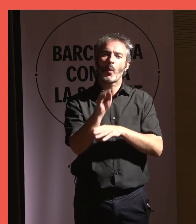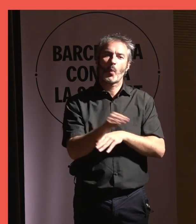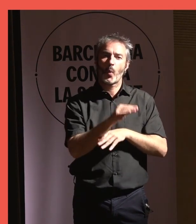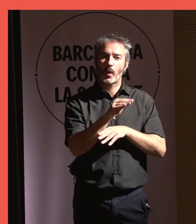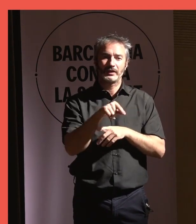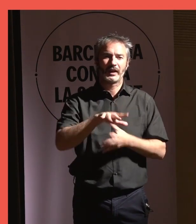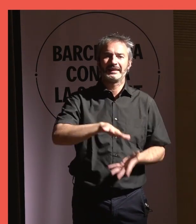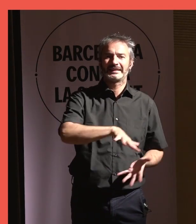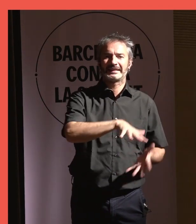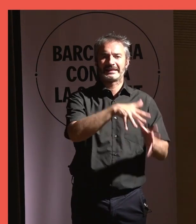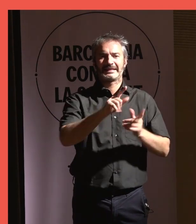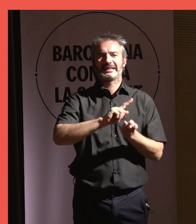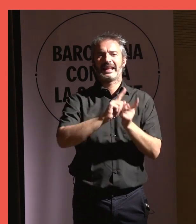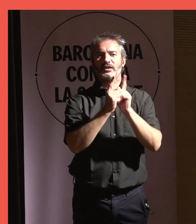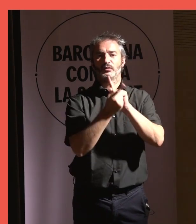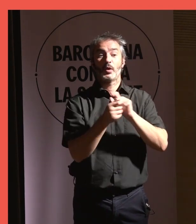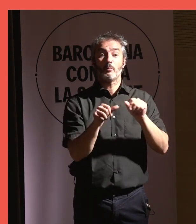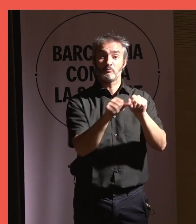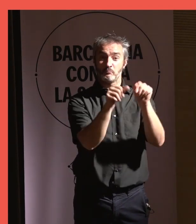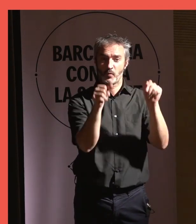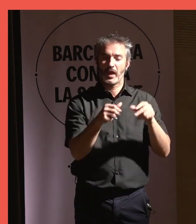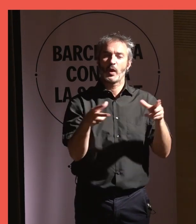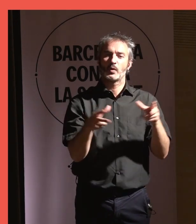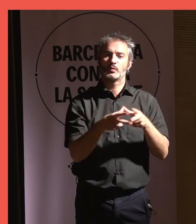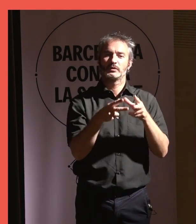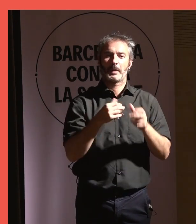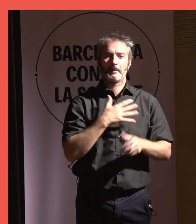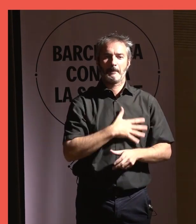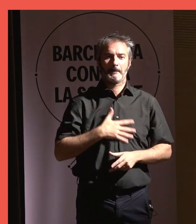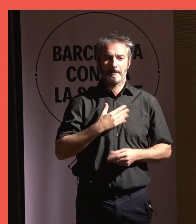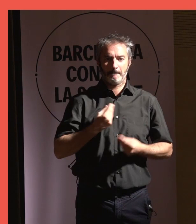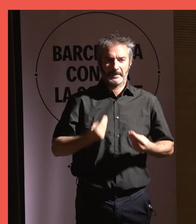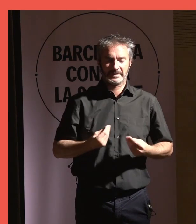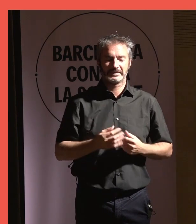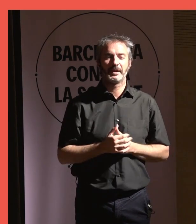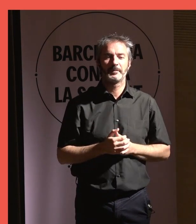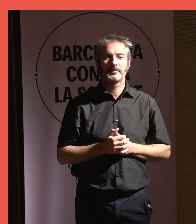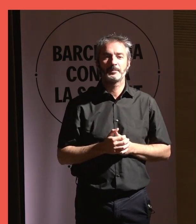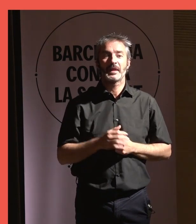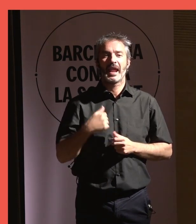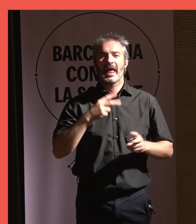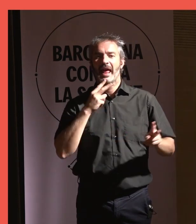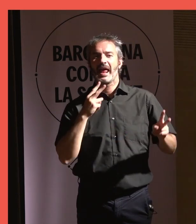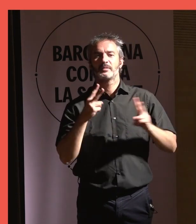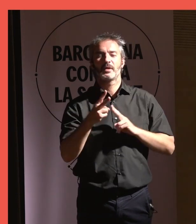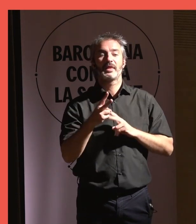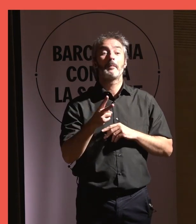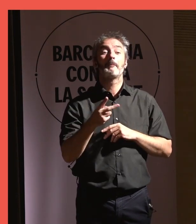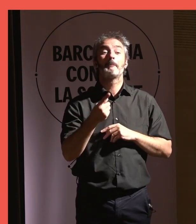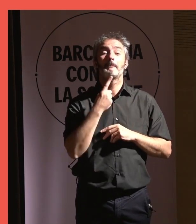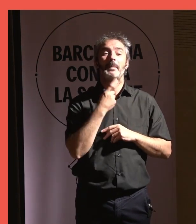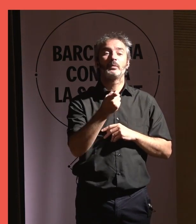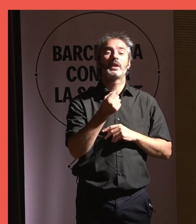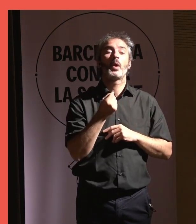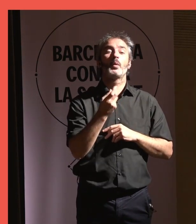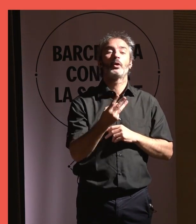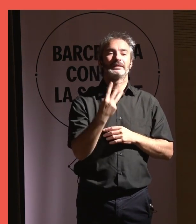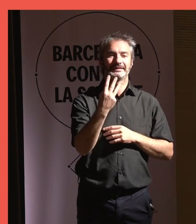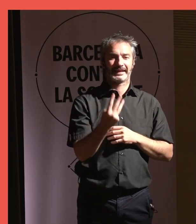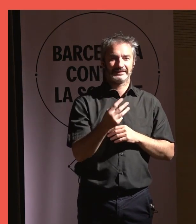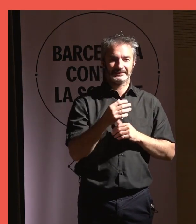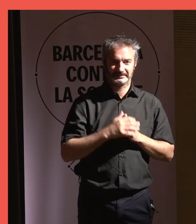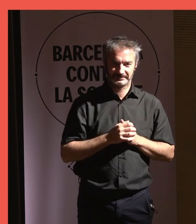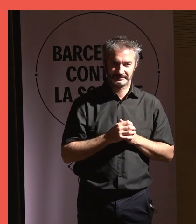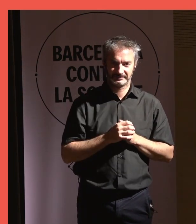És la transformació del model de societat del benestar. Anem a respondre a la pregunta que fèiem a la taula número 3.